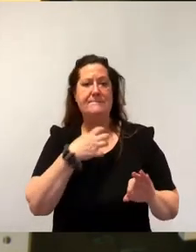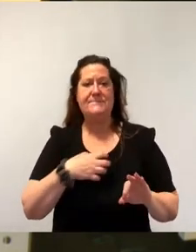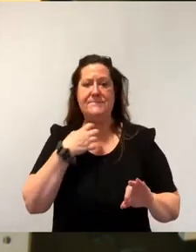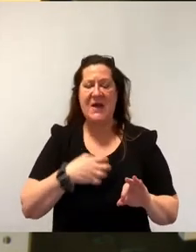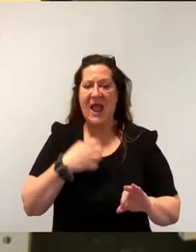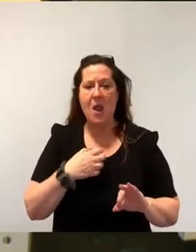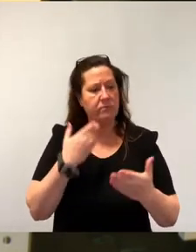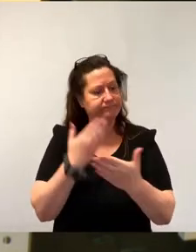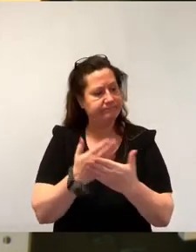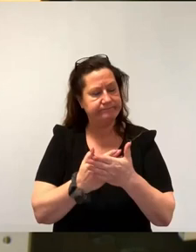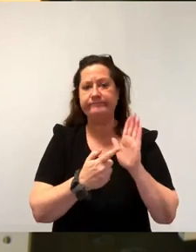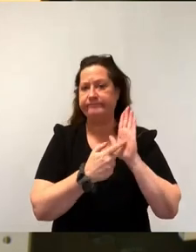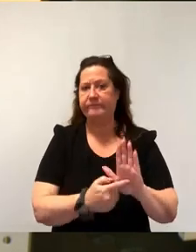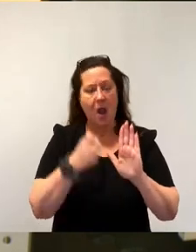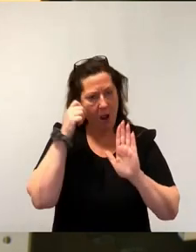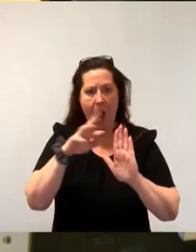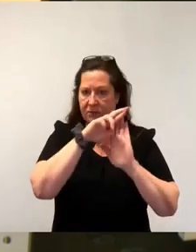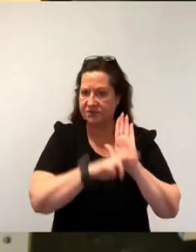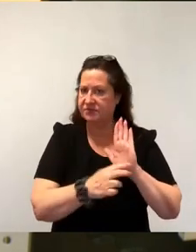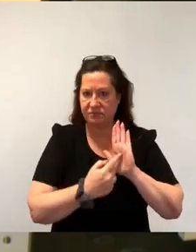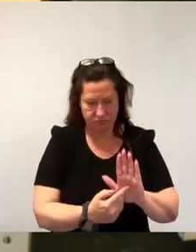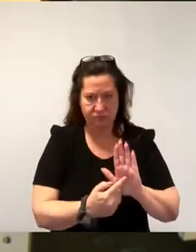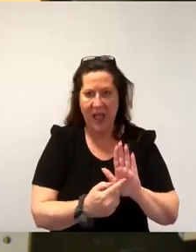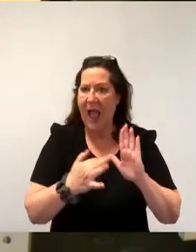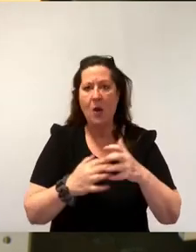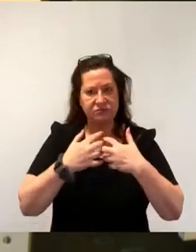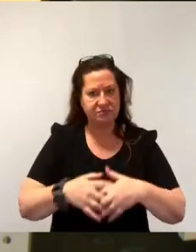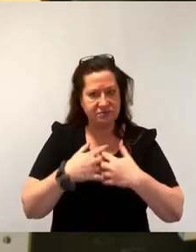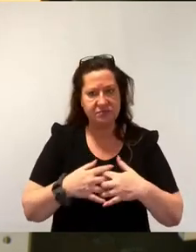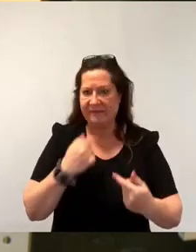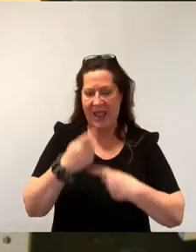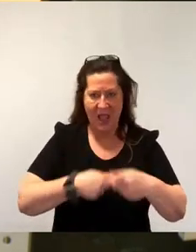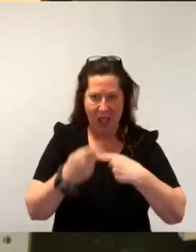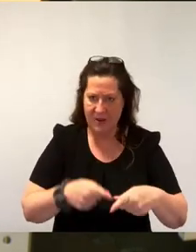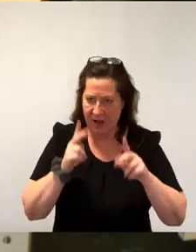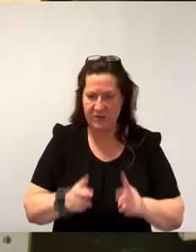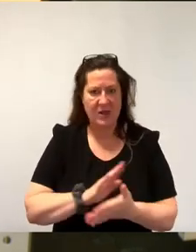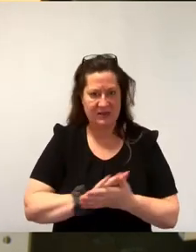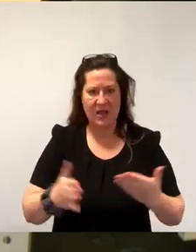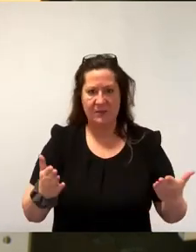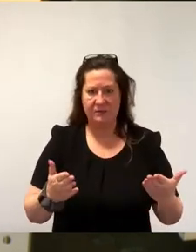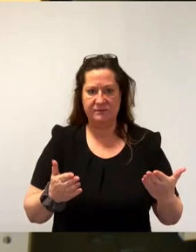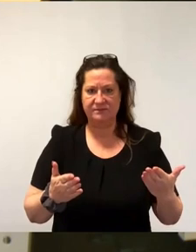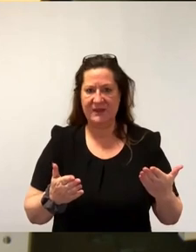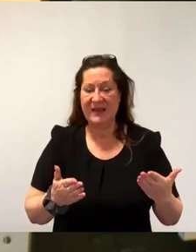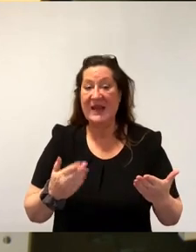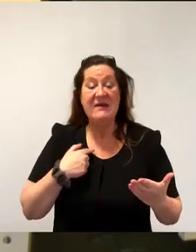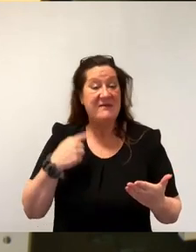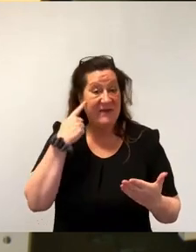klare Regularien und funktionierende Mechanismen geschaffen. Ich wüsste nicht, Frau Dr. Kaufmann, was einer